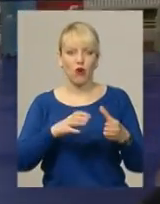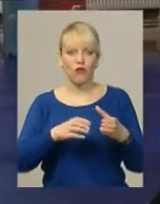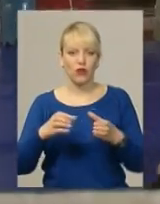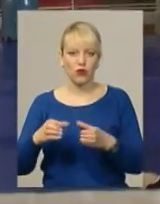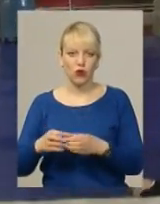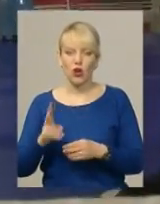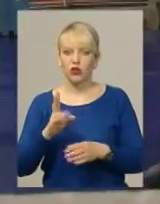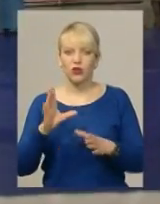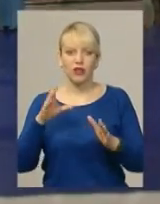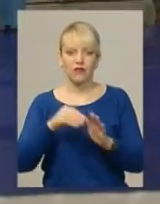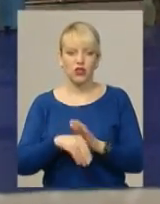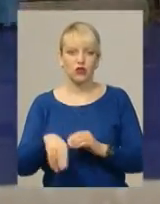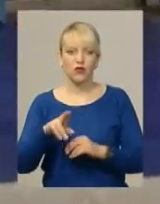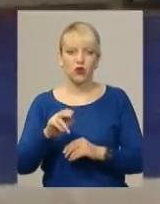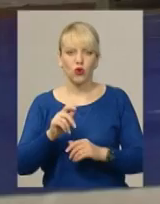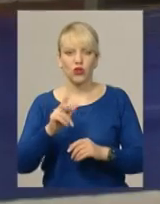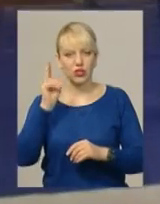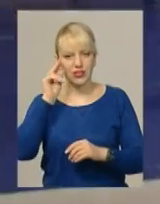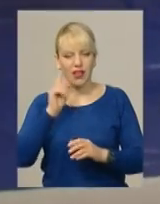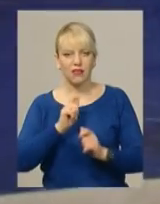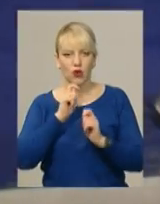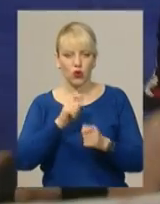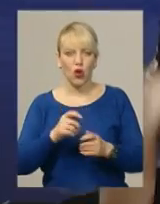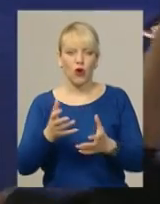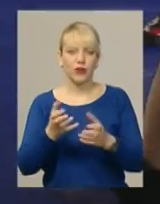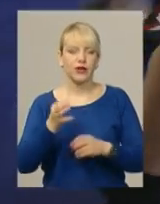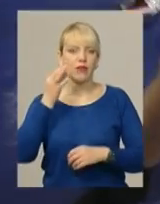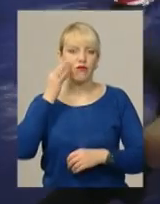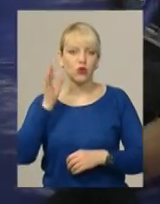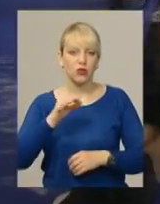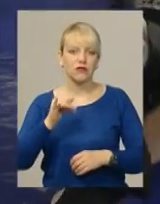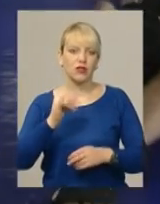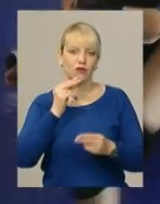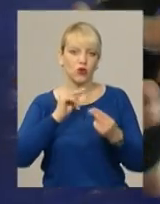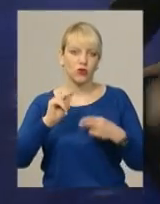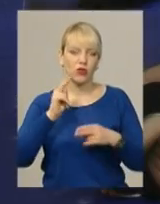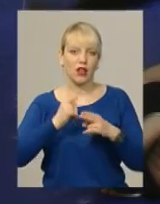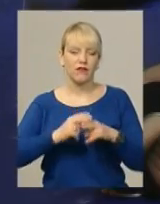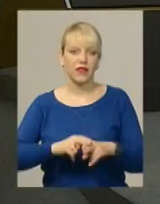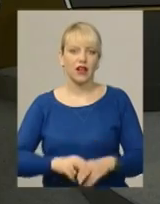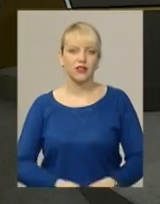нагороджених, отримав досвід та удосконалив техніку. Світлана Поробок, Володимир Саприкін, Новини, Поділя, Центр.